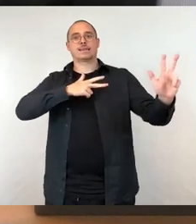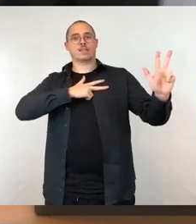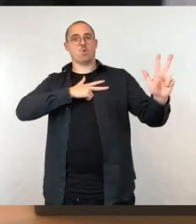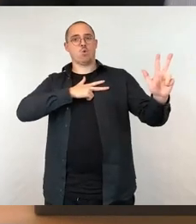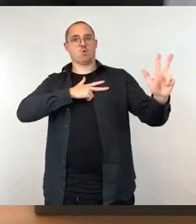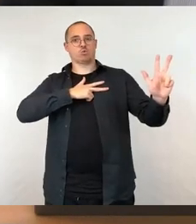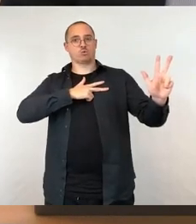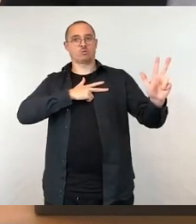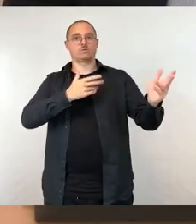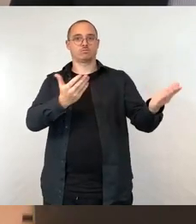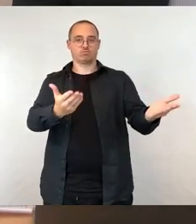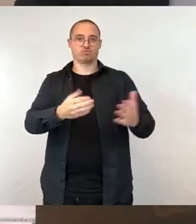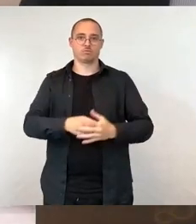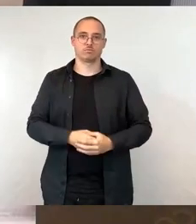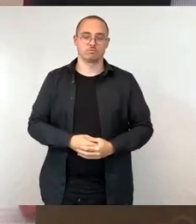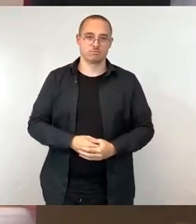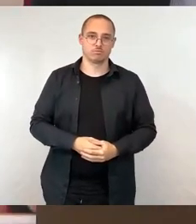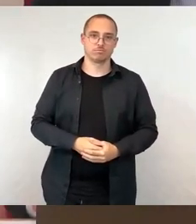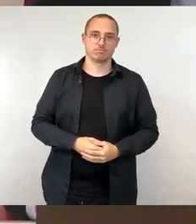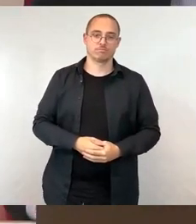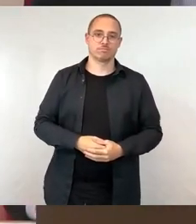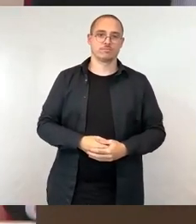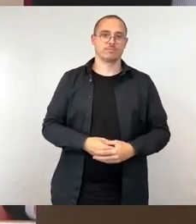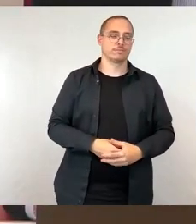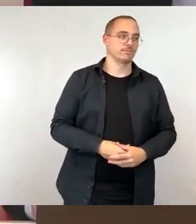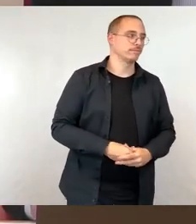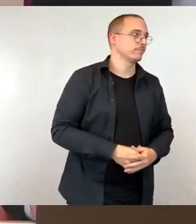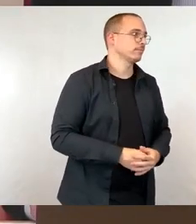Ein altbekannten Herrn Ofschanker noch vorne bitten.